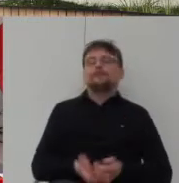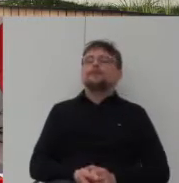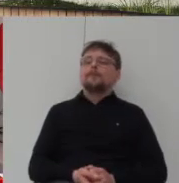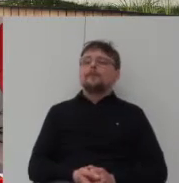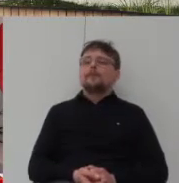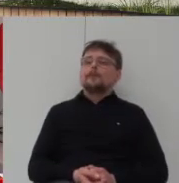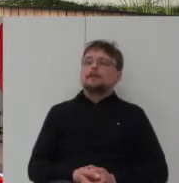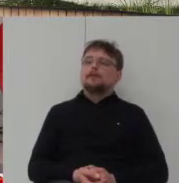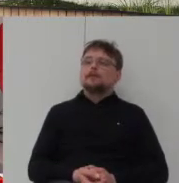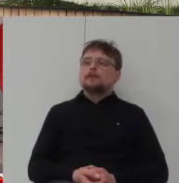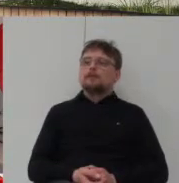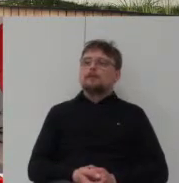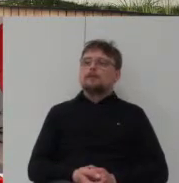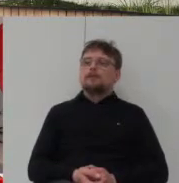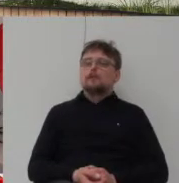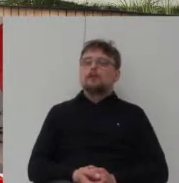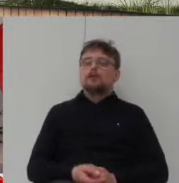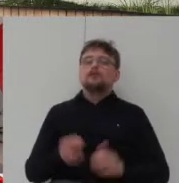Jest to osiedle